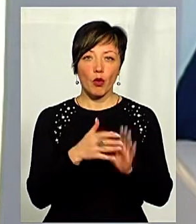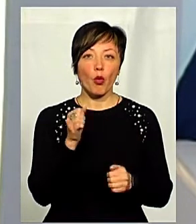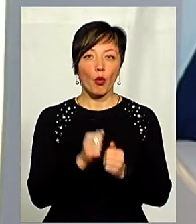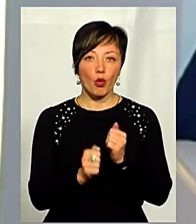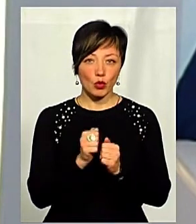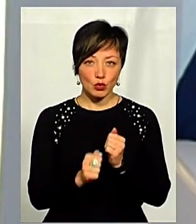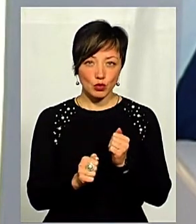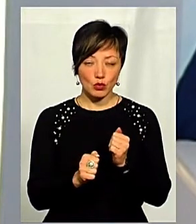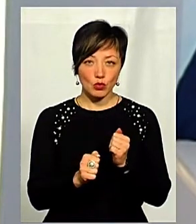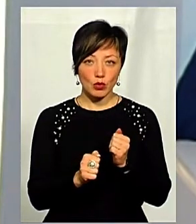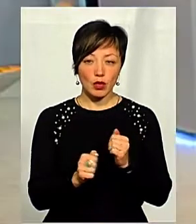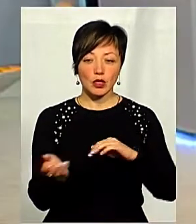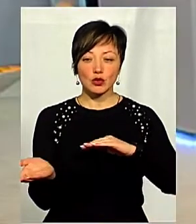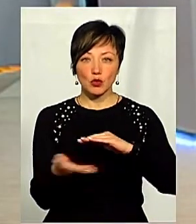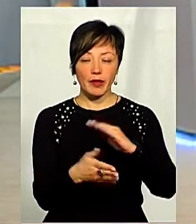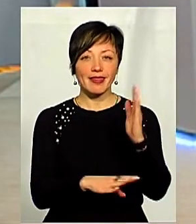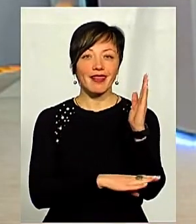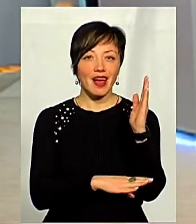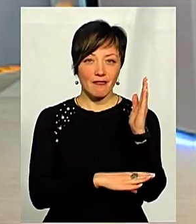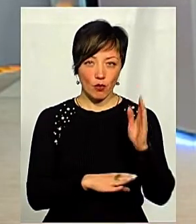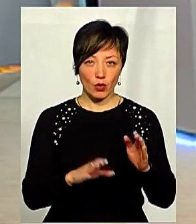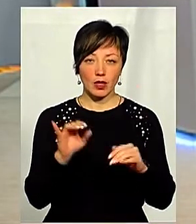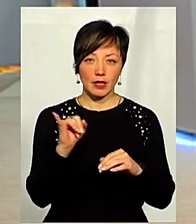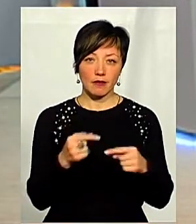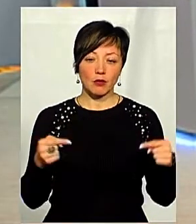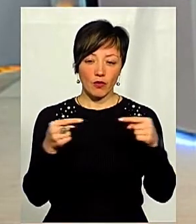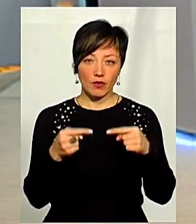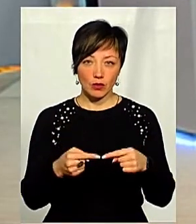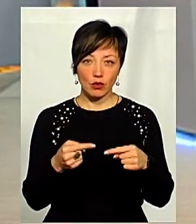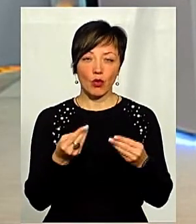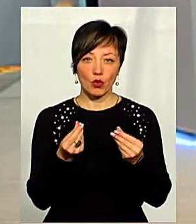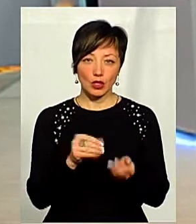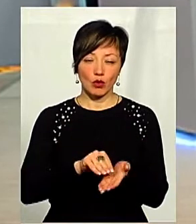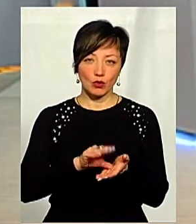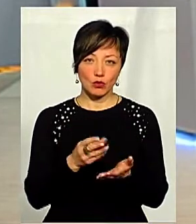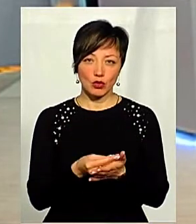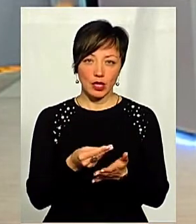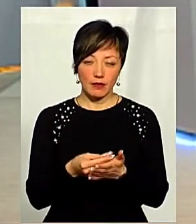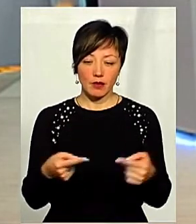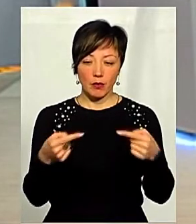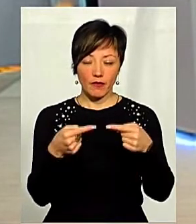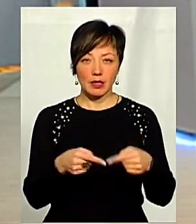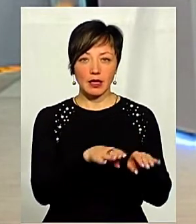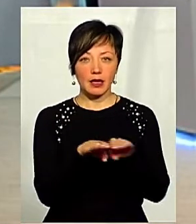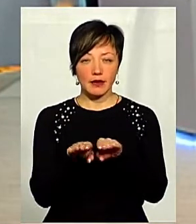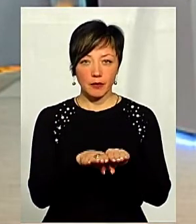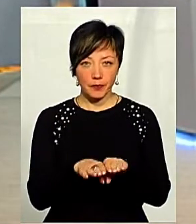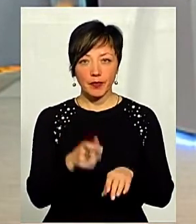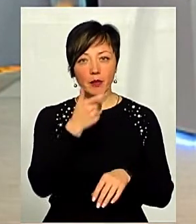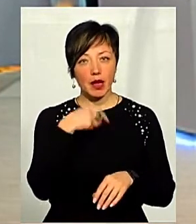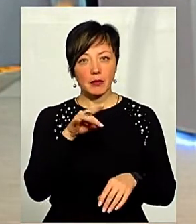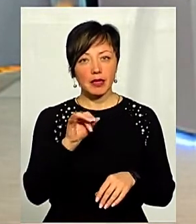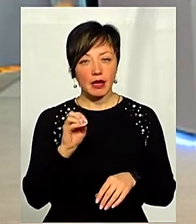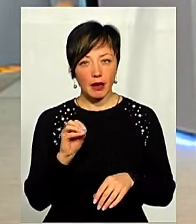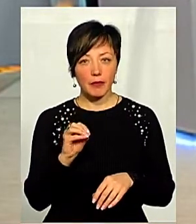кожне зрублене дерево, і відповідно це також є надходження до бюджетів відповідних рівнів. Пане